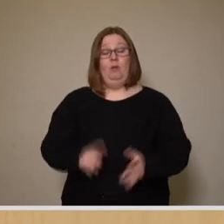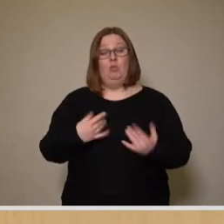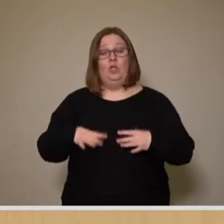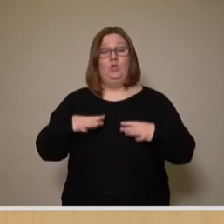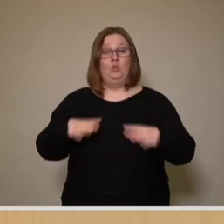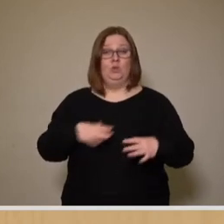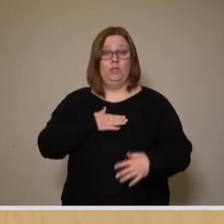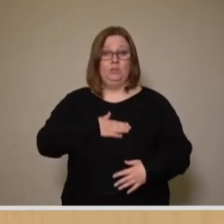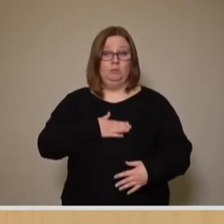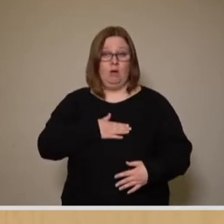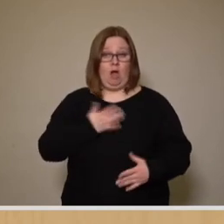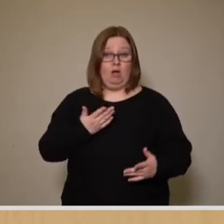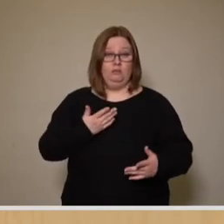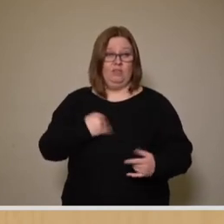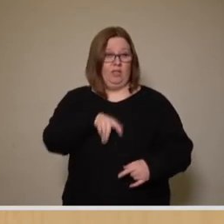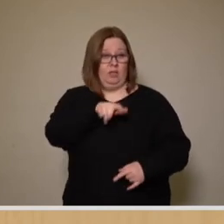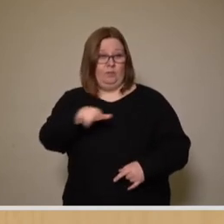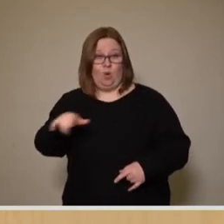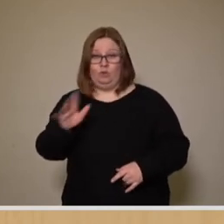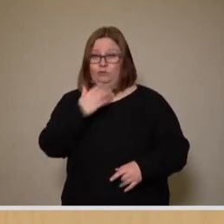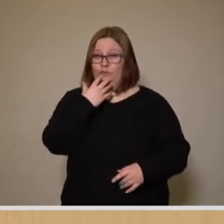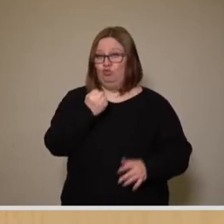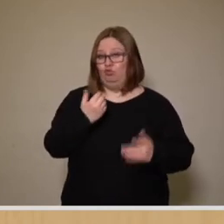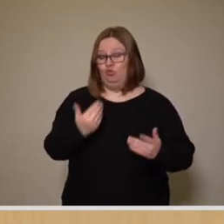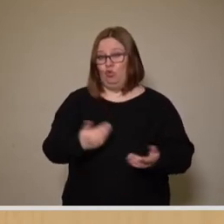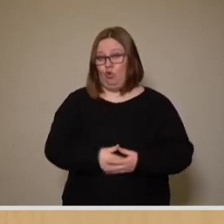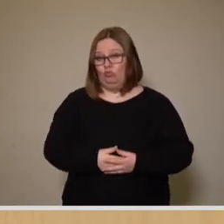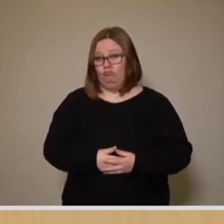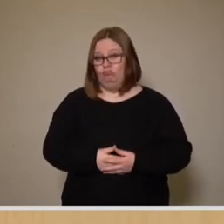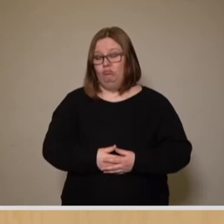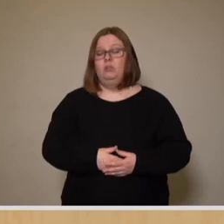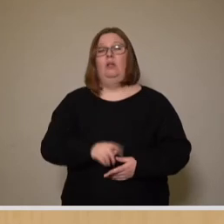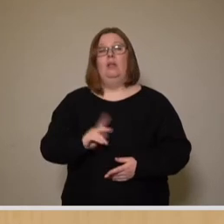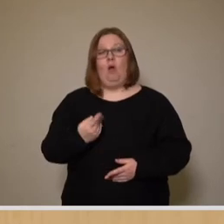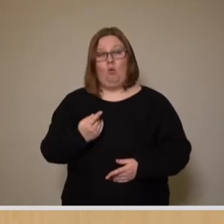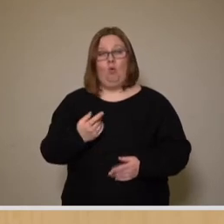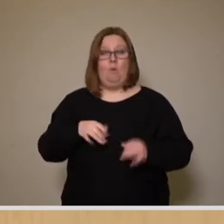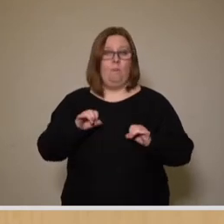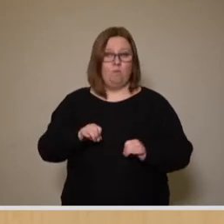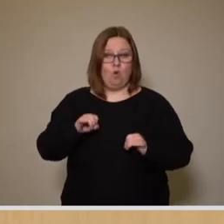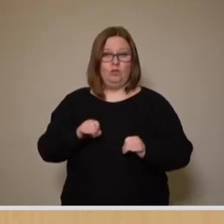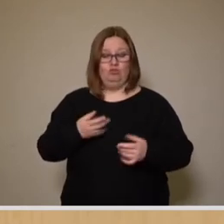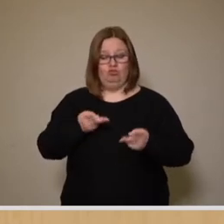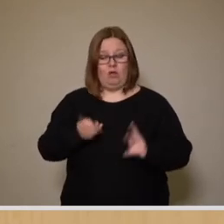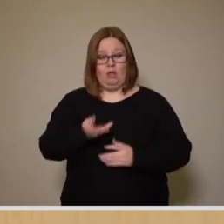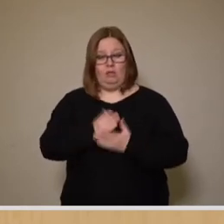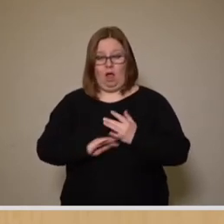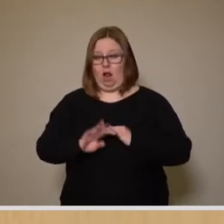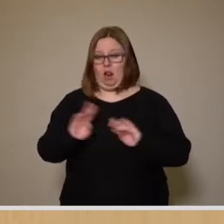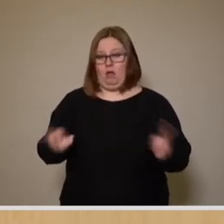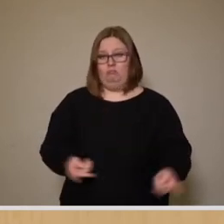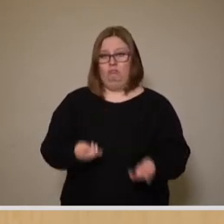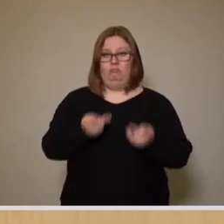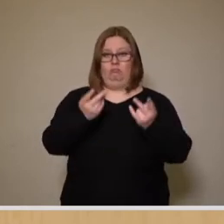Gesundheitsbad, so wie sich das die Bürgerinnen und Bürger wünschen, hätte sicher eine den Stadtteil belebende